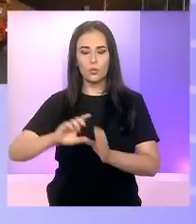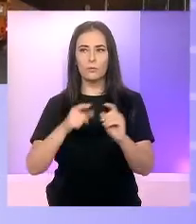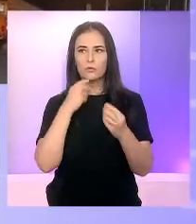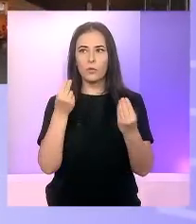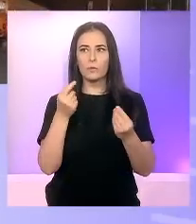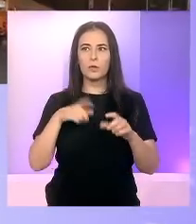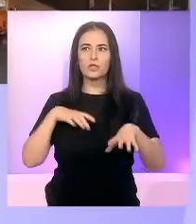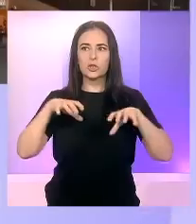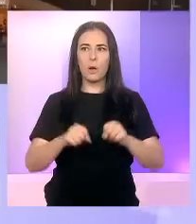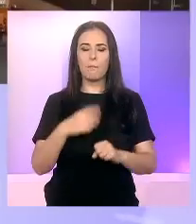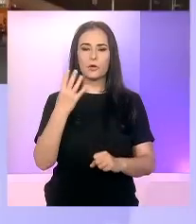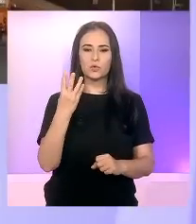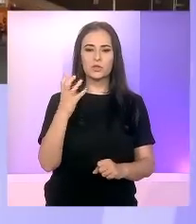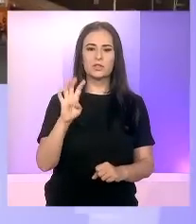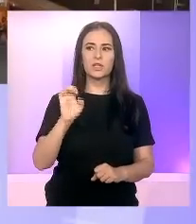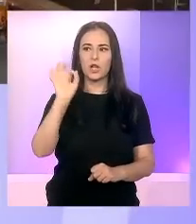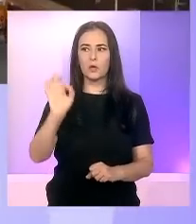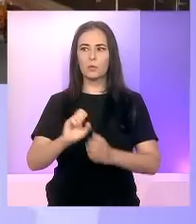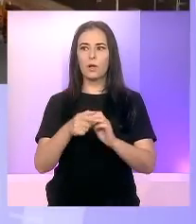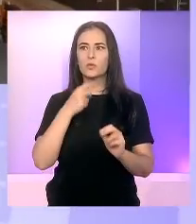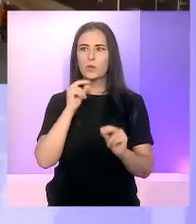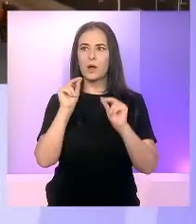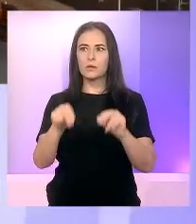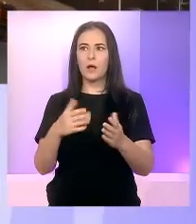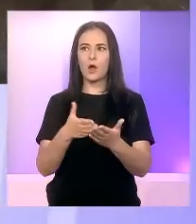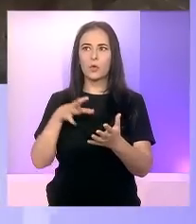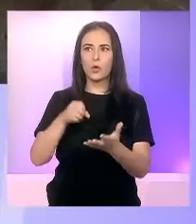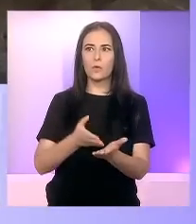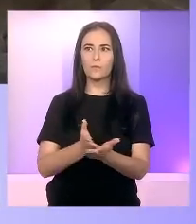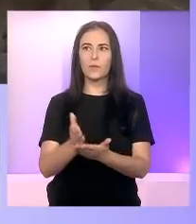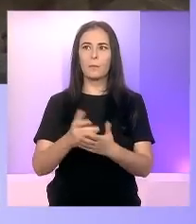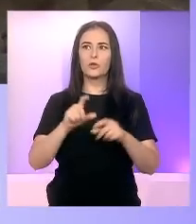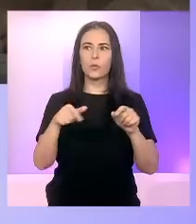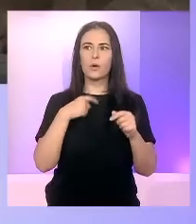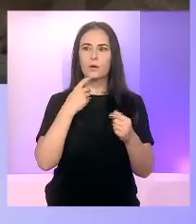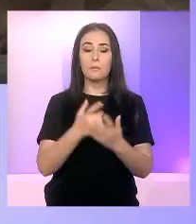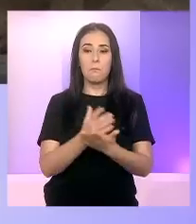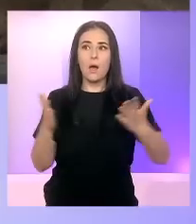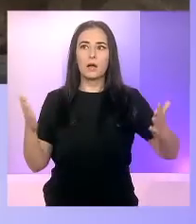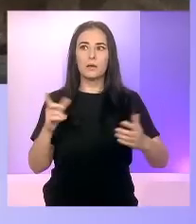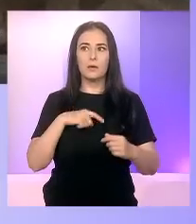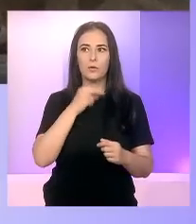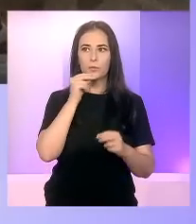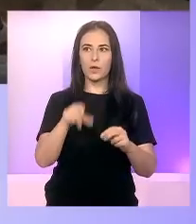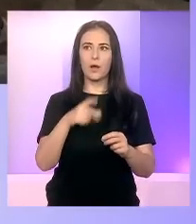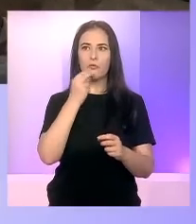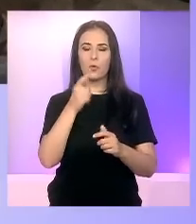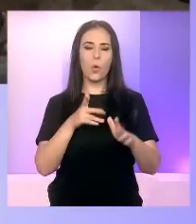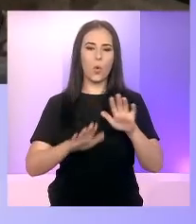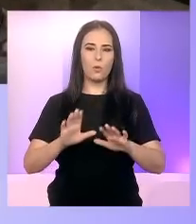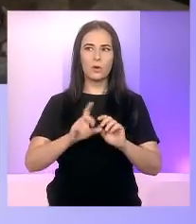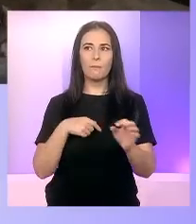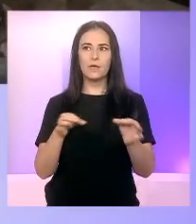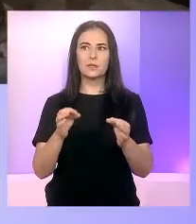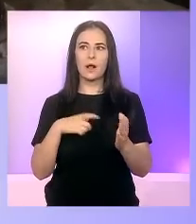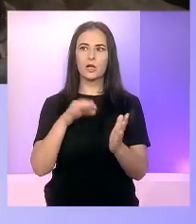nu sunt, să zicem, ocupate 100% sau putem găsi niște locari care au curți interioare foarte mari și le putem acomoda în